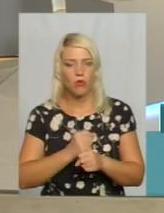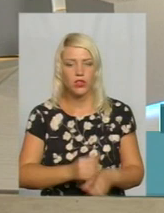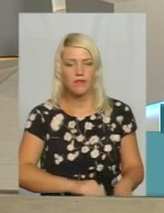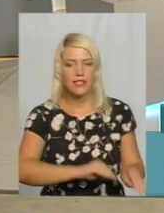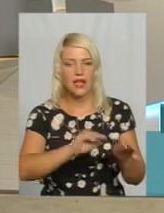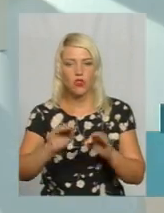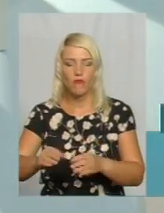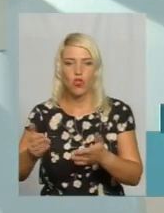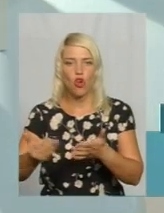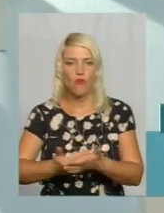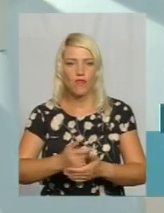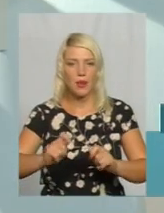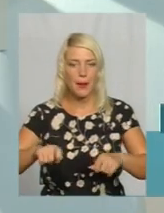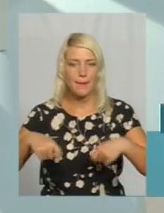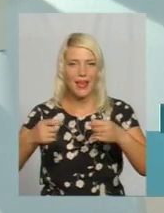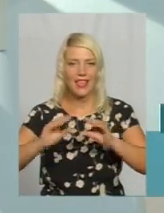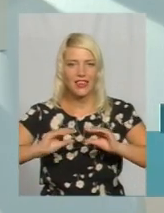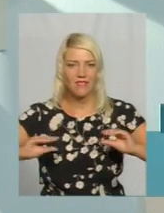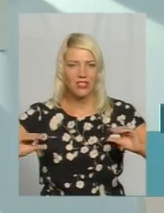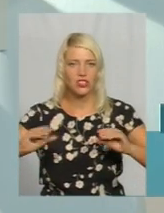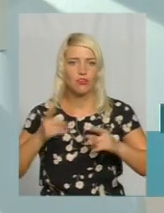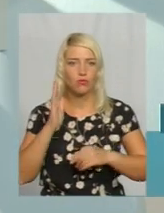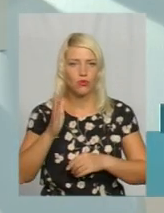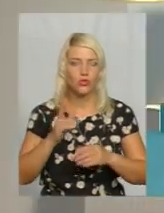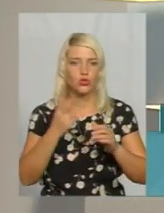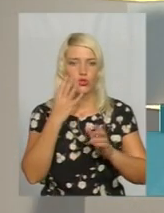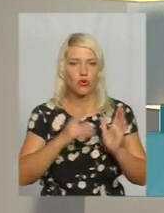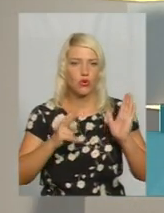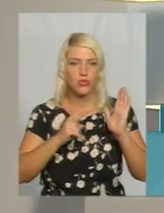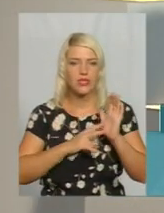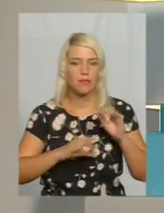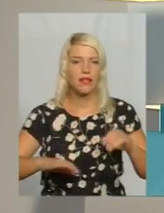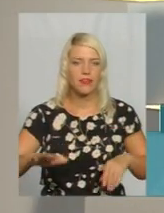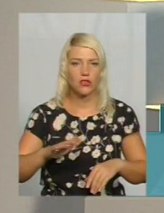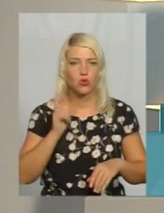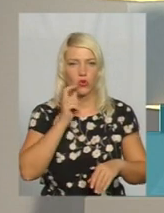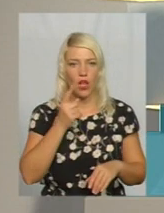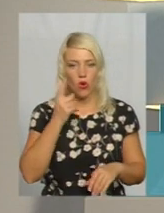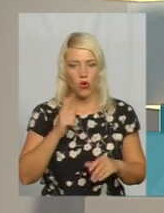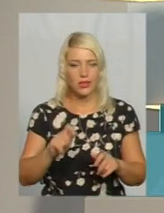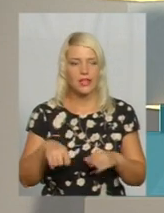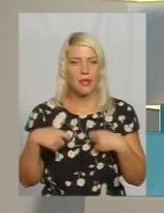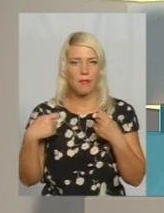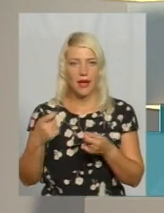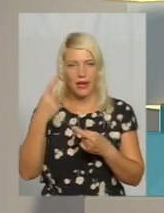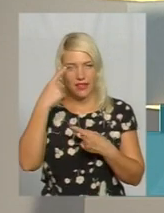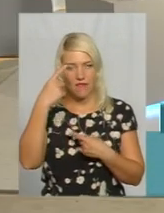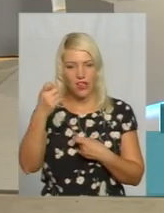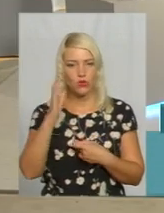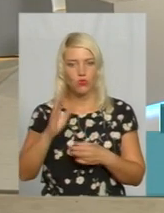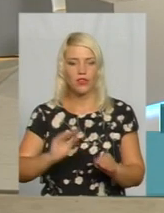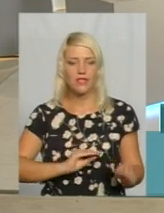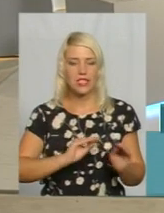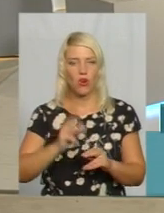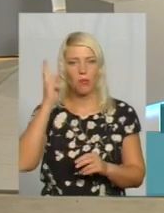передавачів, їх всього має бути встановлено 47 на території України, з них один передавач буде встановлений у Хмельницькій області,